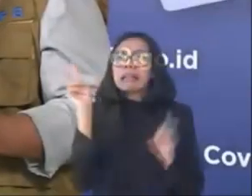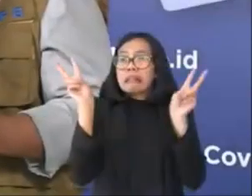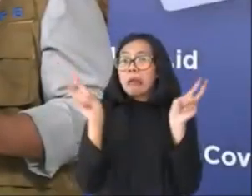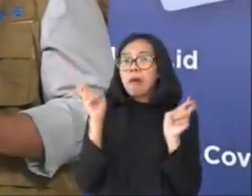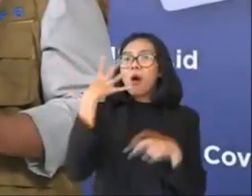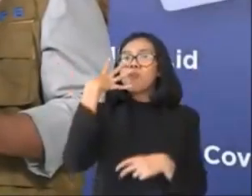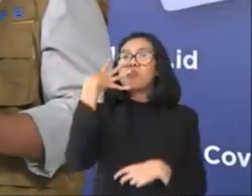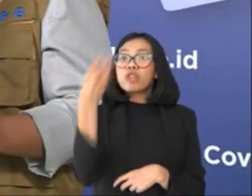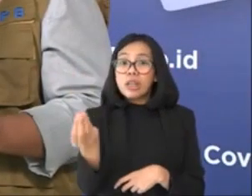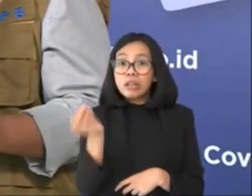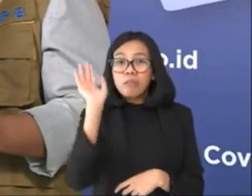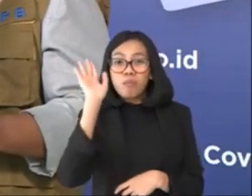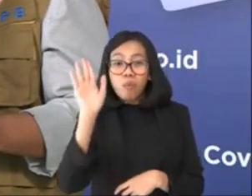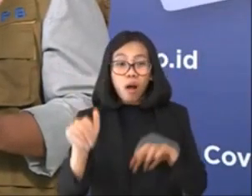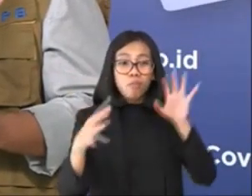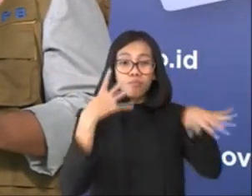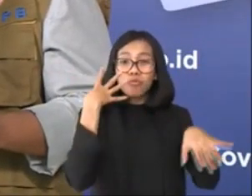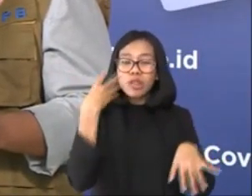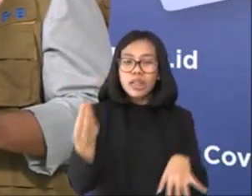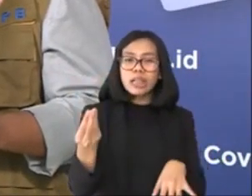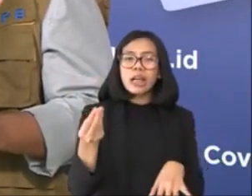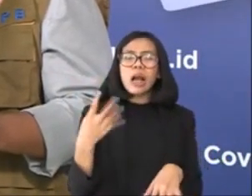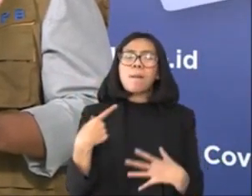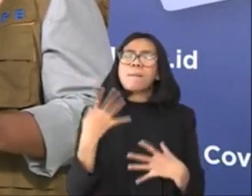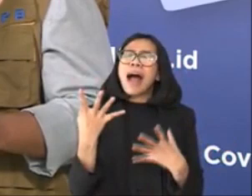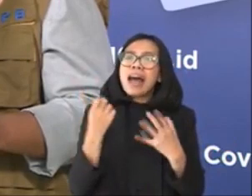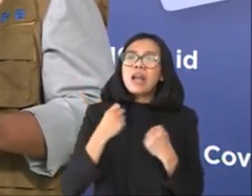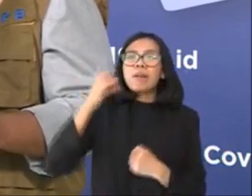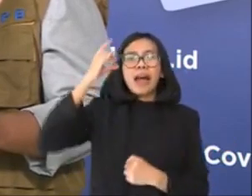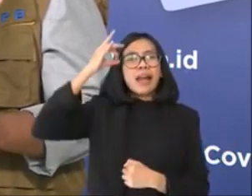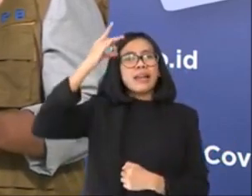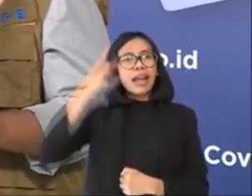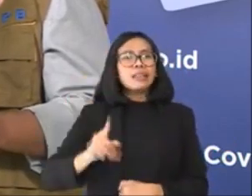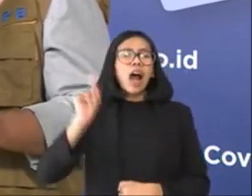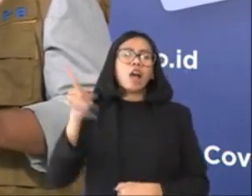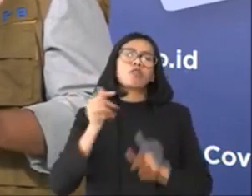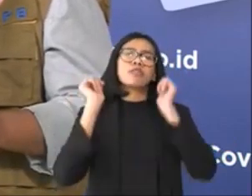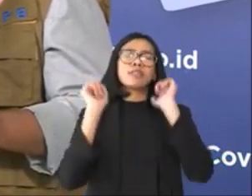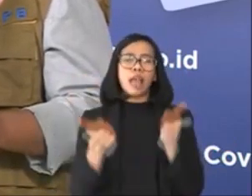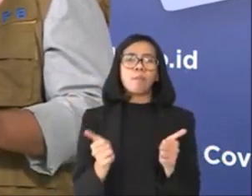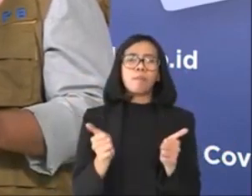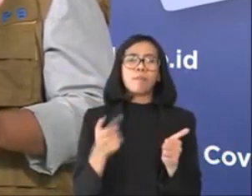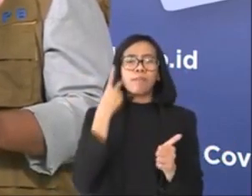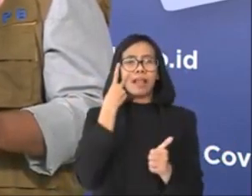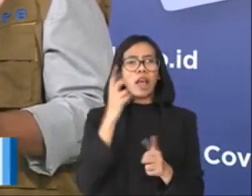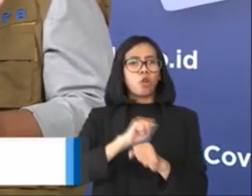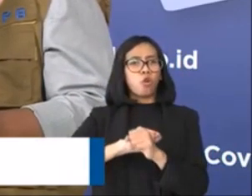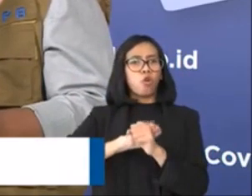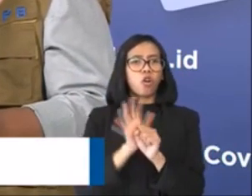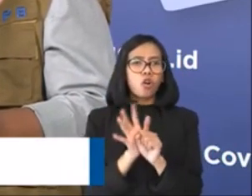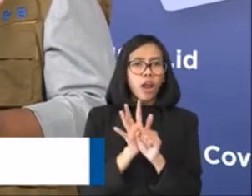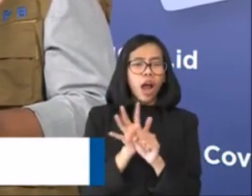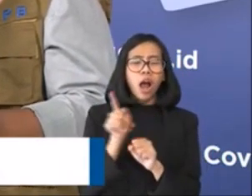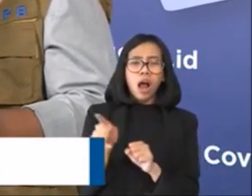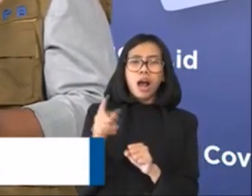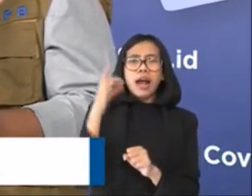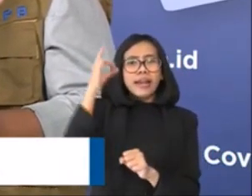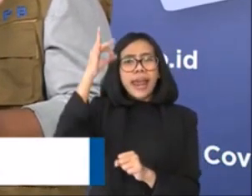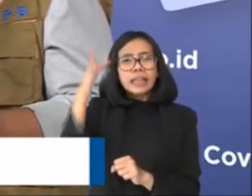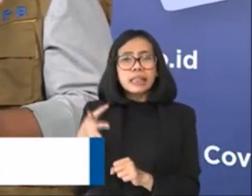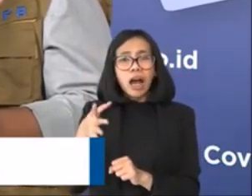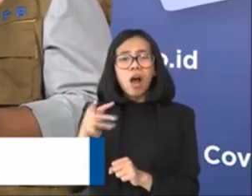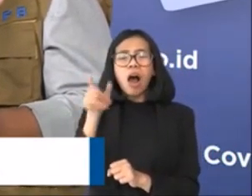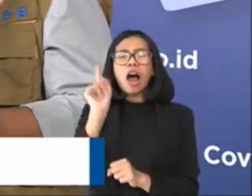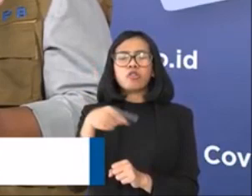Nah tentu saja setiap desa kita harapkan punya kesiapsiagaan terhadap COVID-19 ini. Pertanyaan